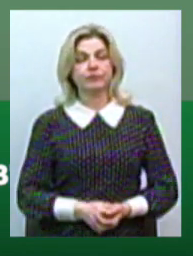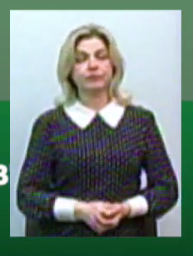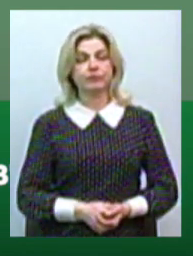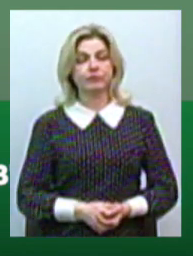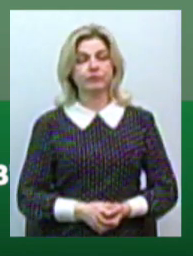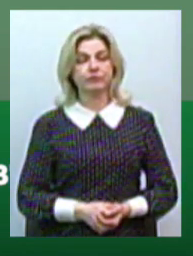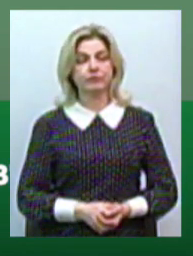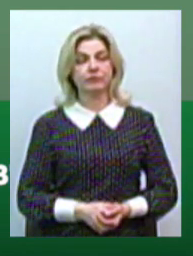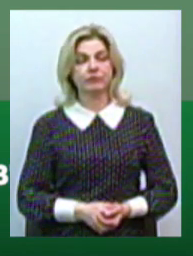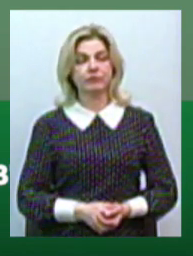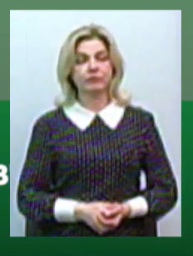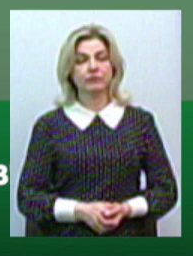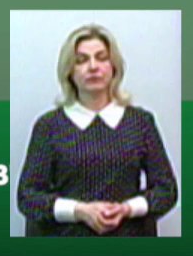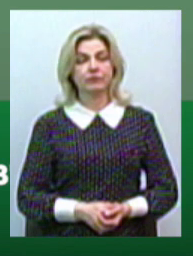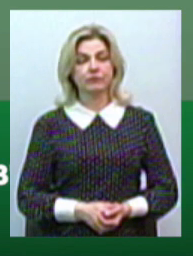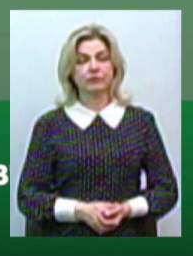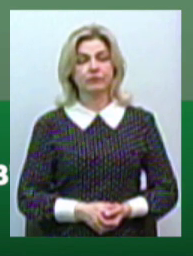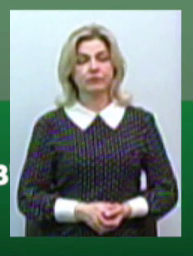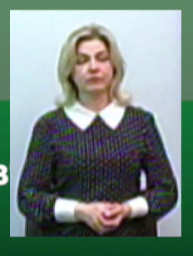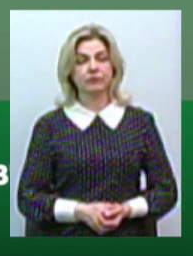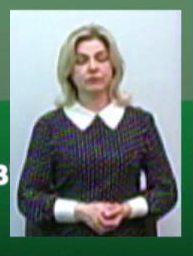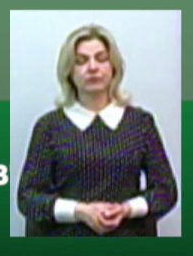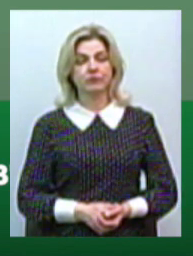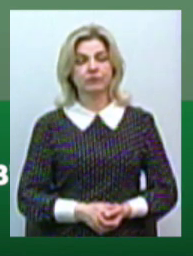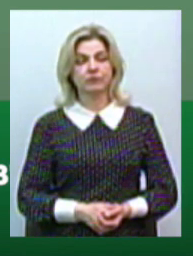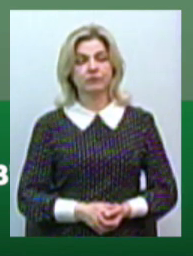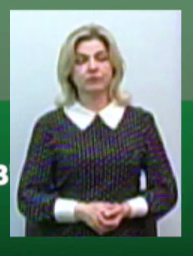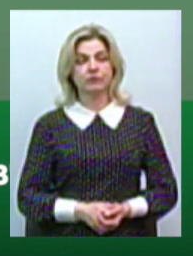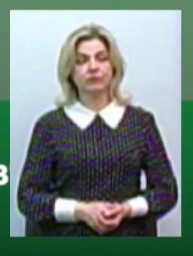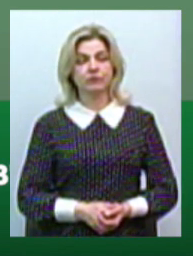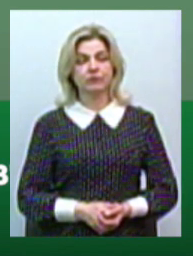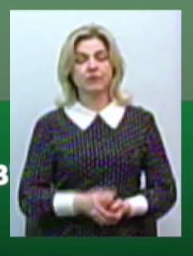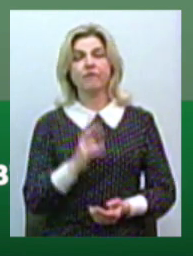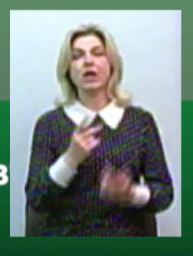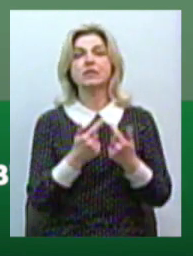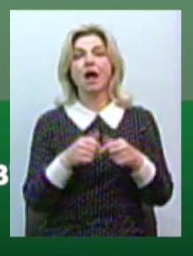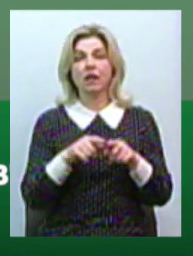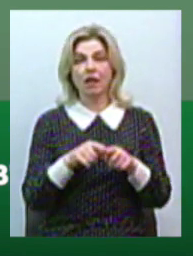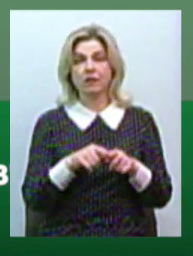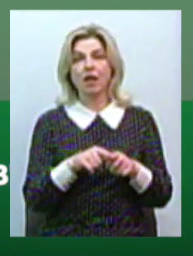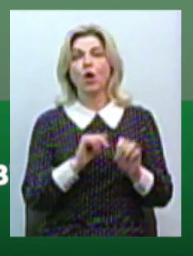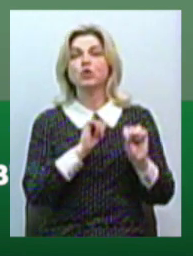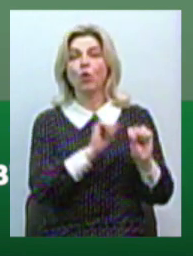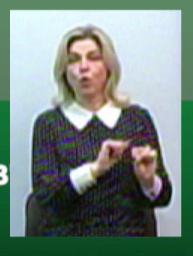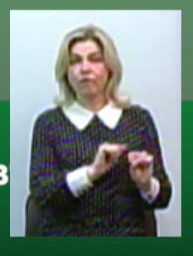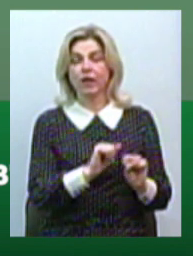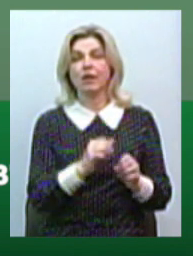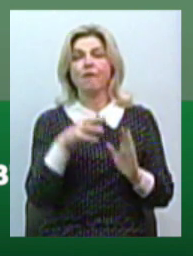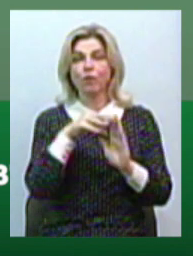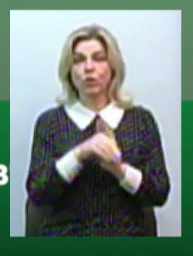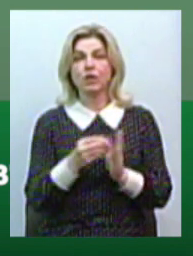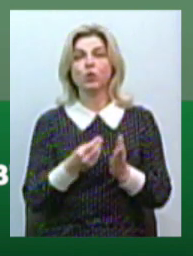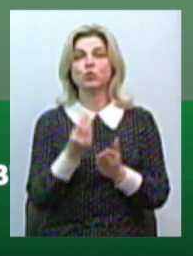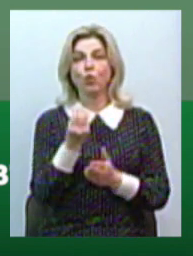однозвіснення підтримки окремих закладів та заходи в системі охорони здоров'я, передбачене оцікнування суми